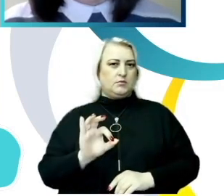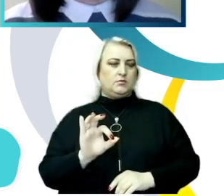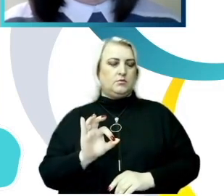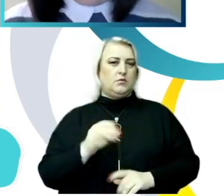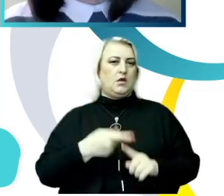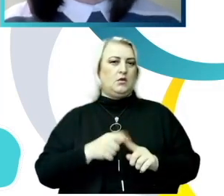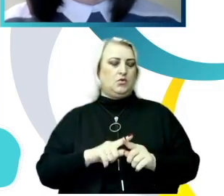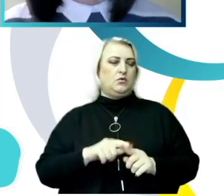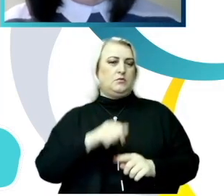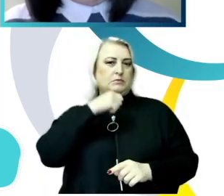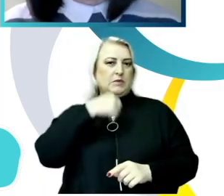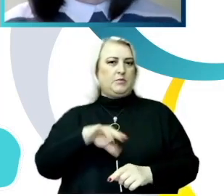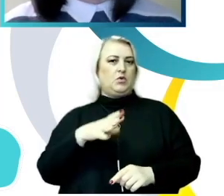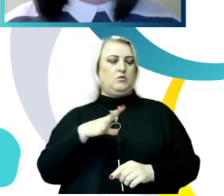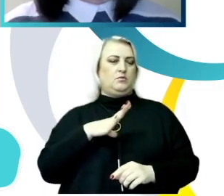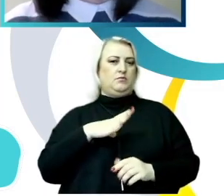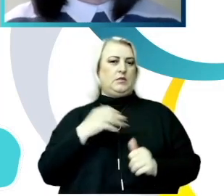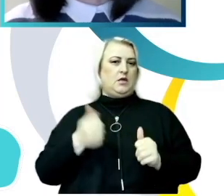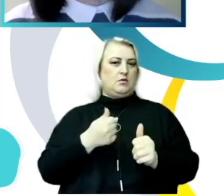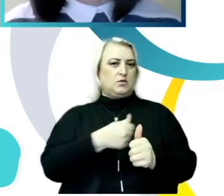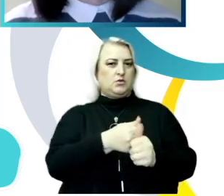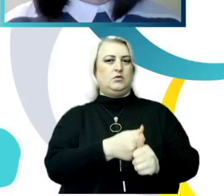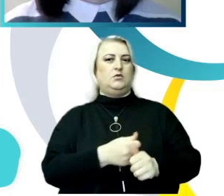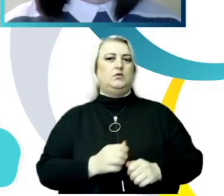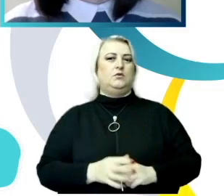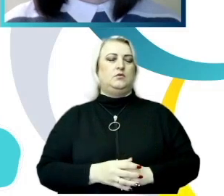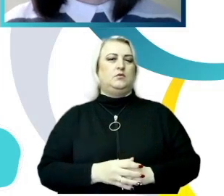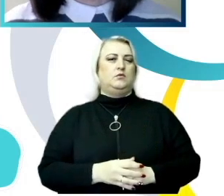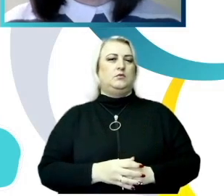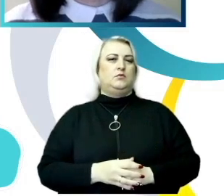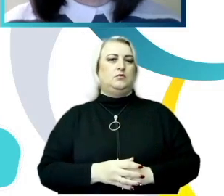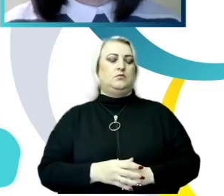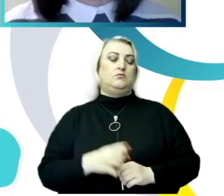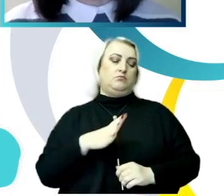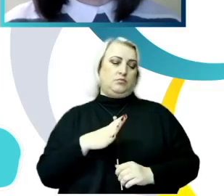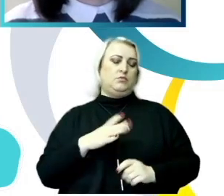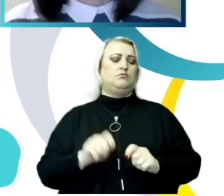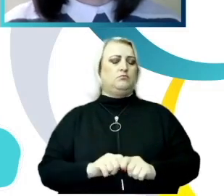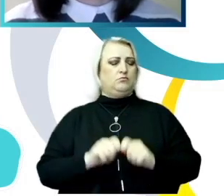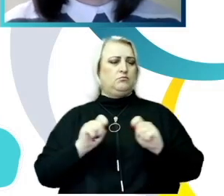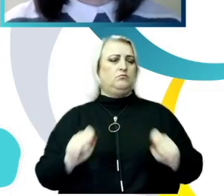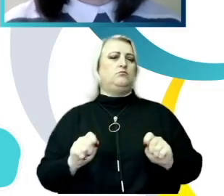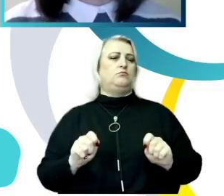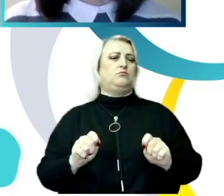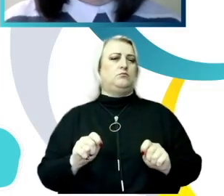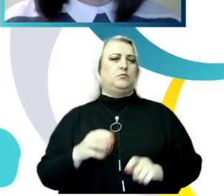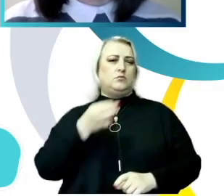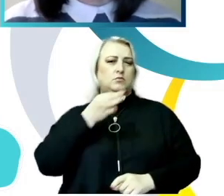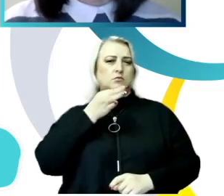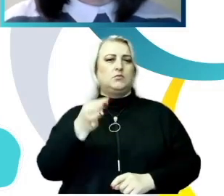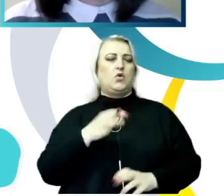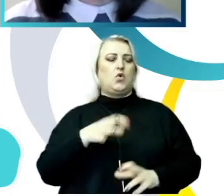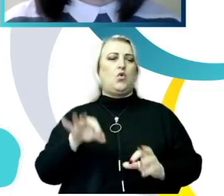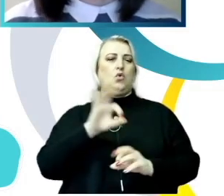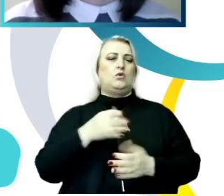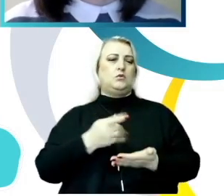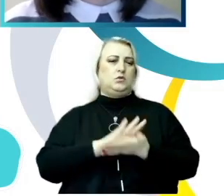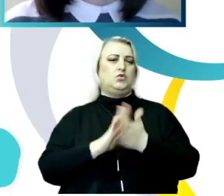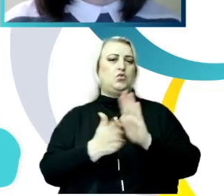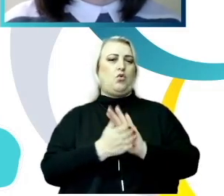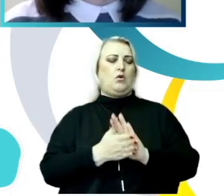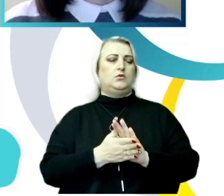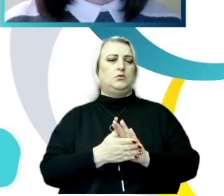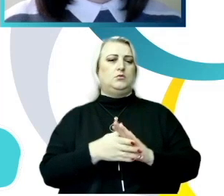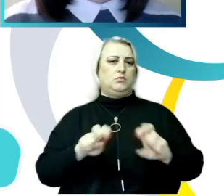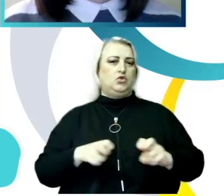acte de hărțuire inclusiv sexuală au preferat să vorbească despre aceste situații cu care ei s-au